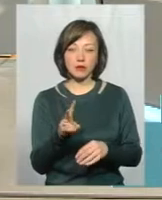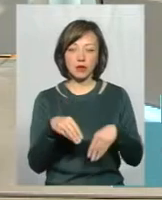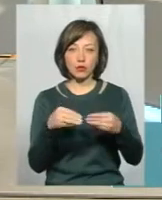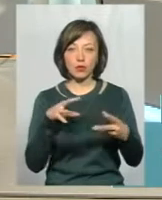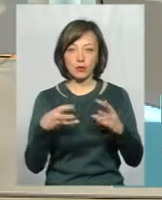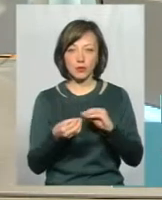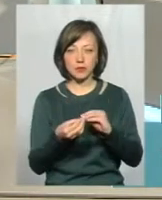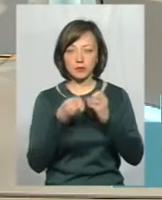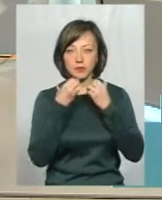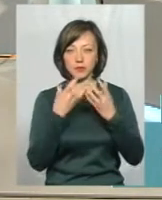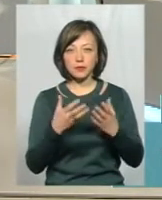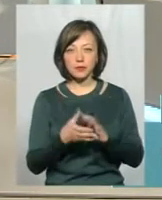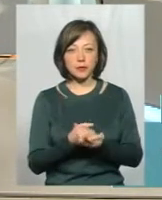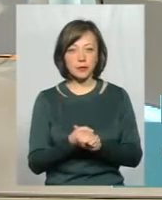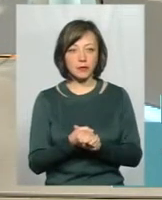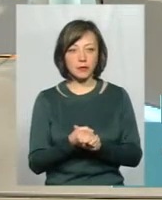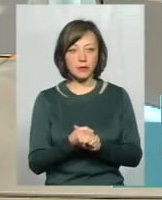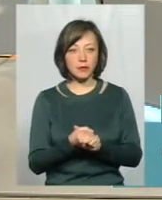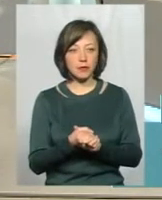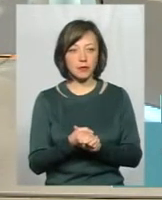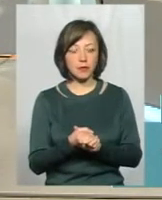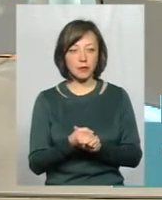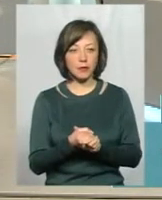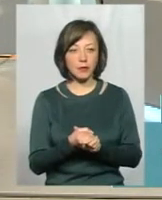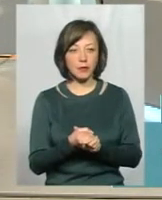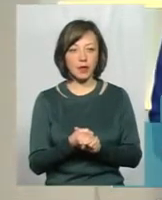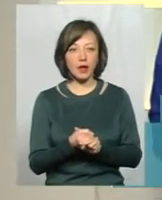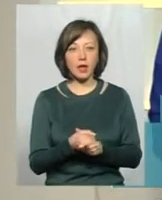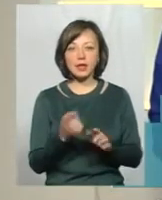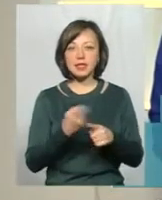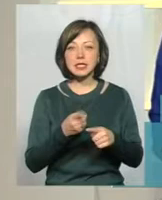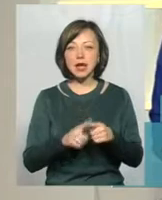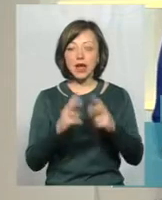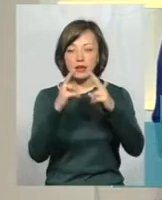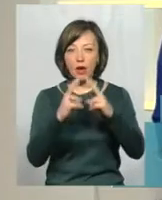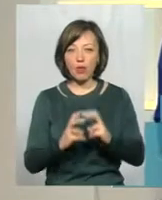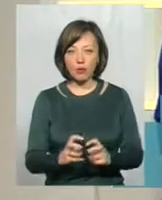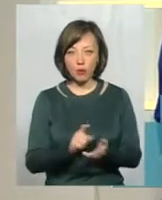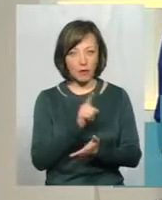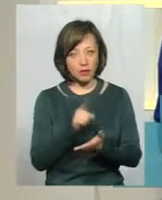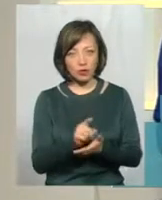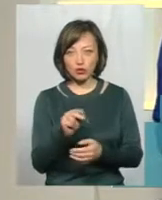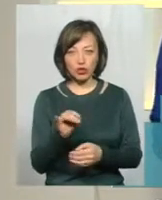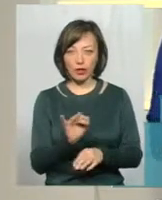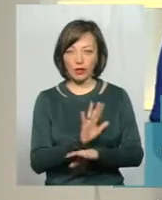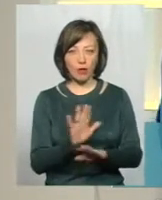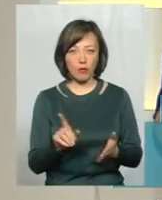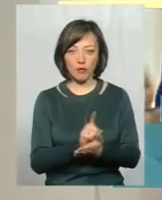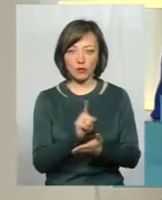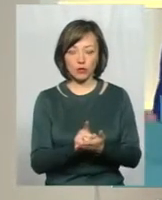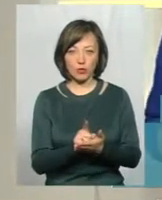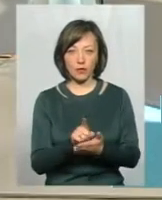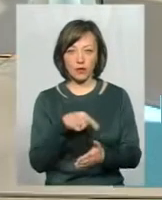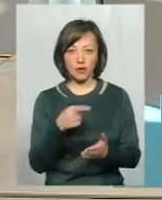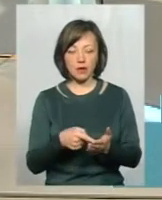результат. Але все ж таки туберкулінодіагностика – це обов'язково чи не обов'язково діти проходять? Чи батьки